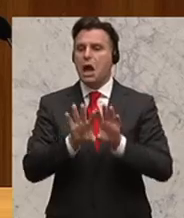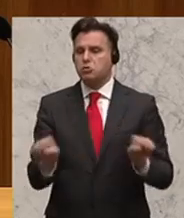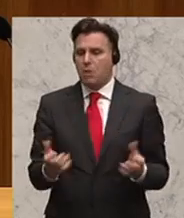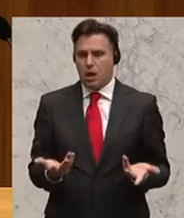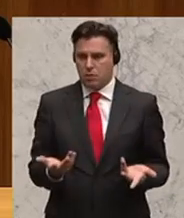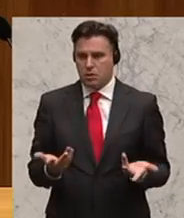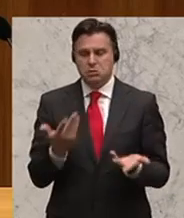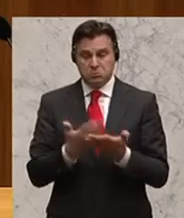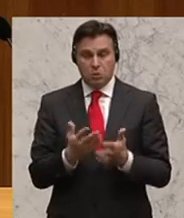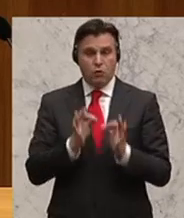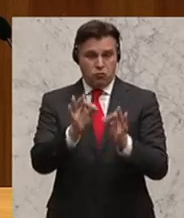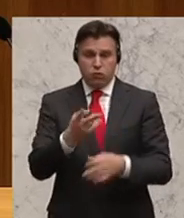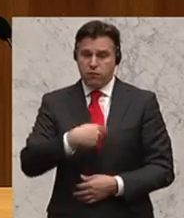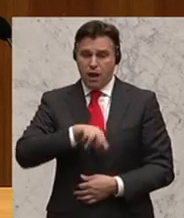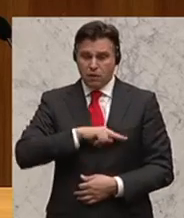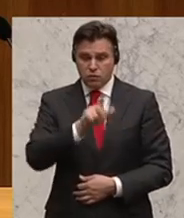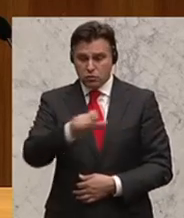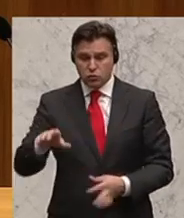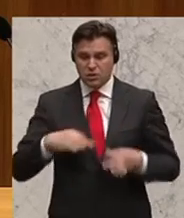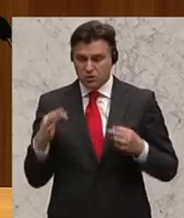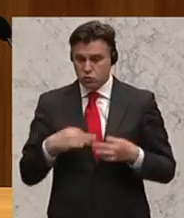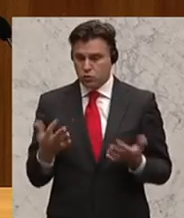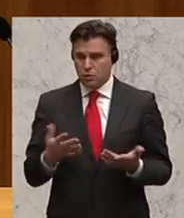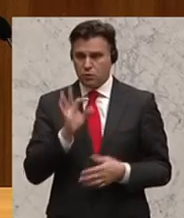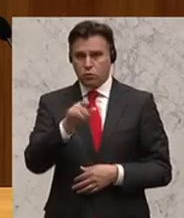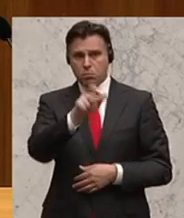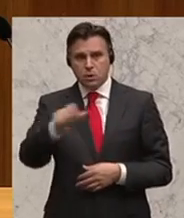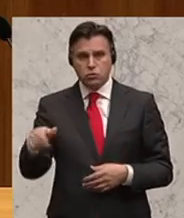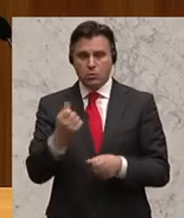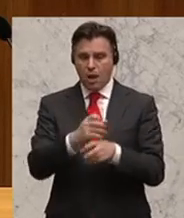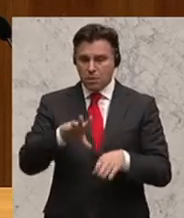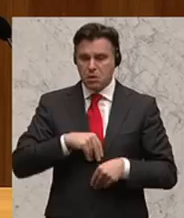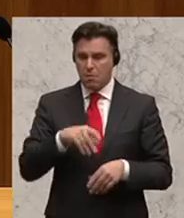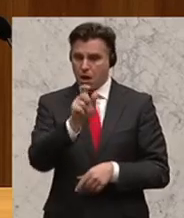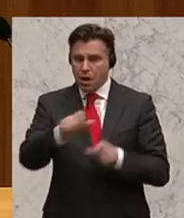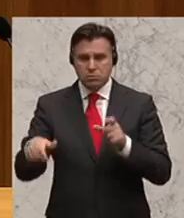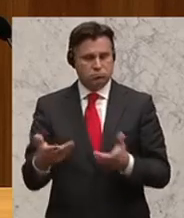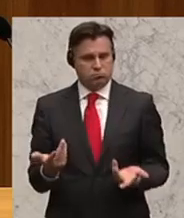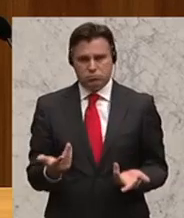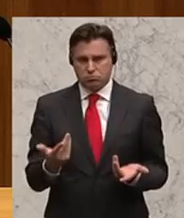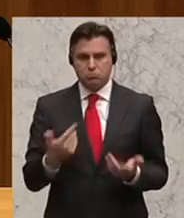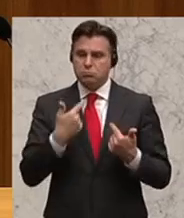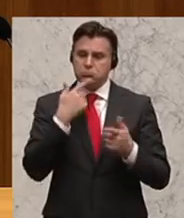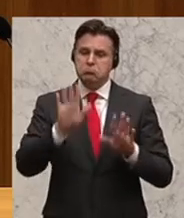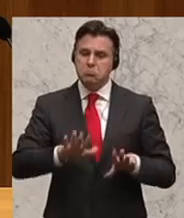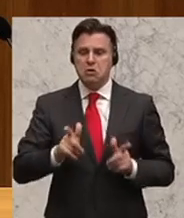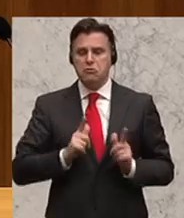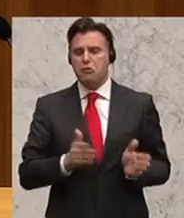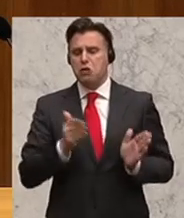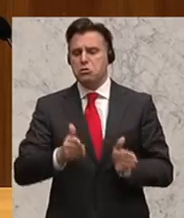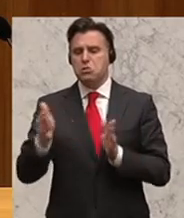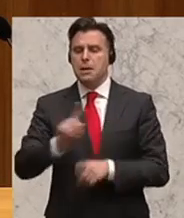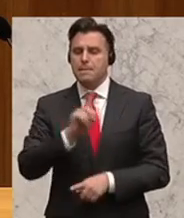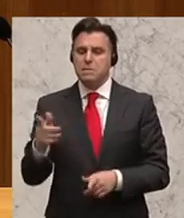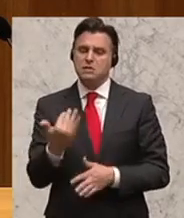wenn es um Verantwortung geht, um Verantwortung für Gesundheit und Leben von Arbeitnehmer und Arbeitnehmerinnen. Mir genügt diese Vertröstung auf die Verordnungen